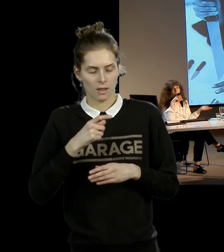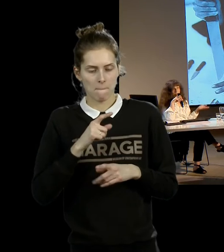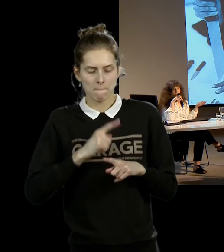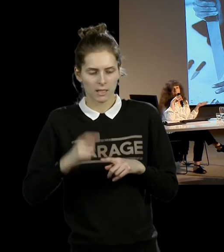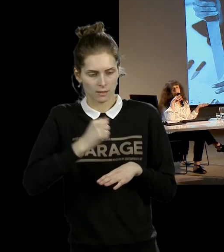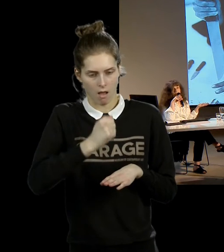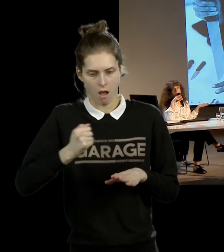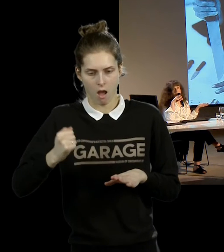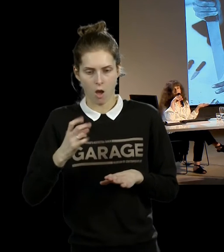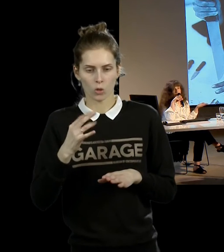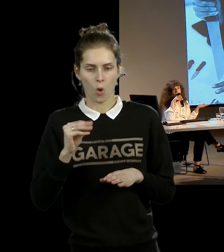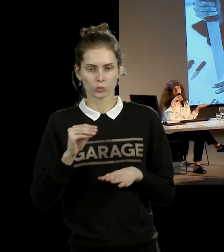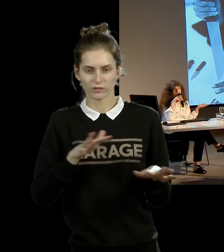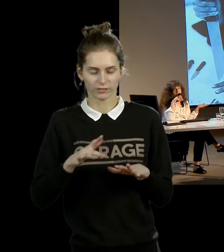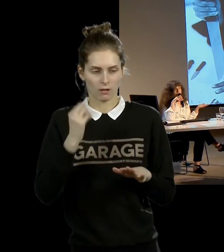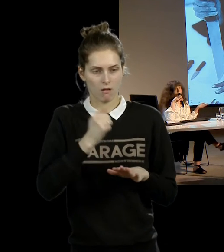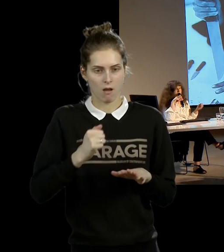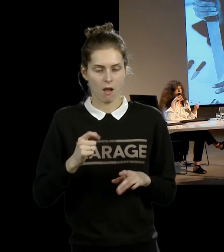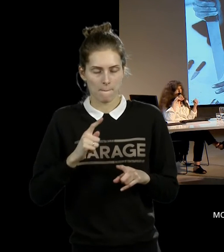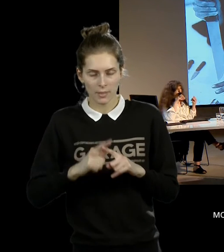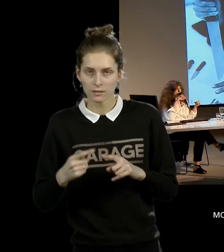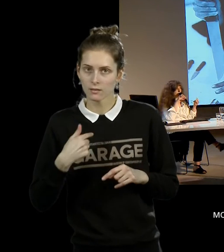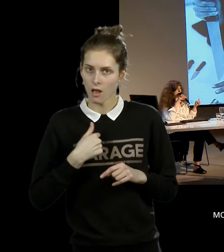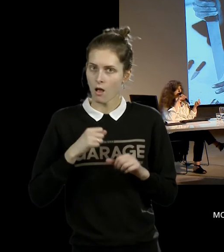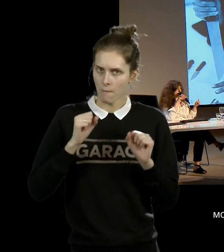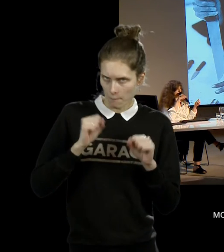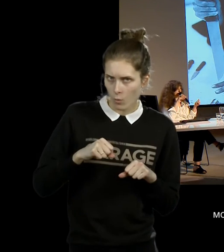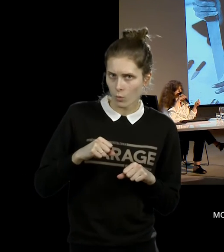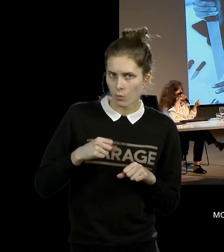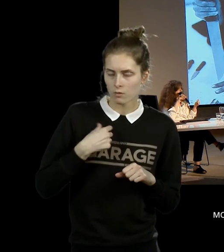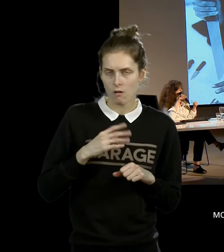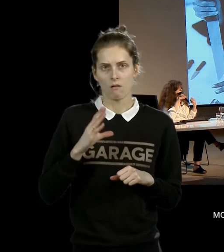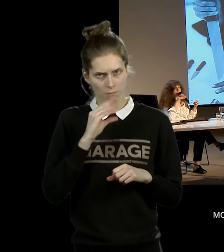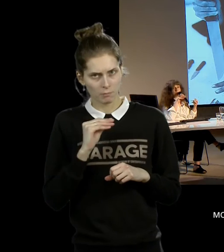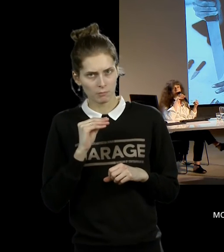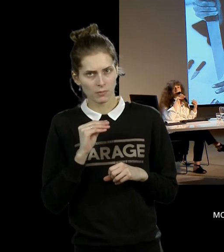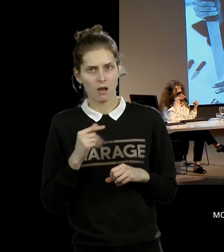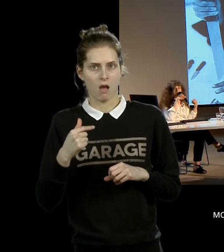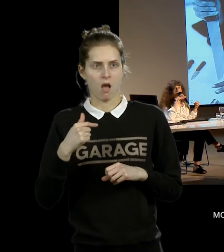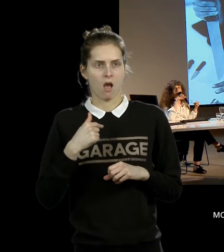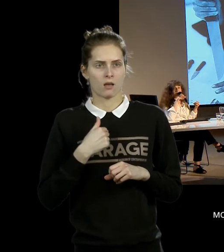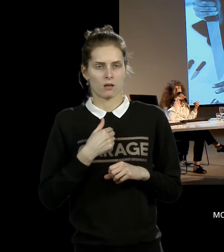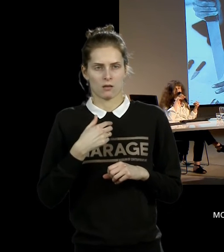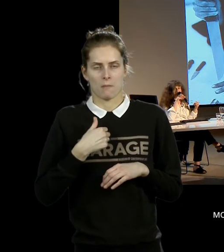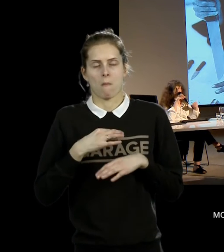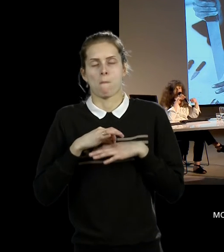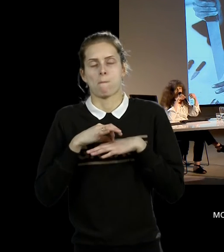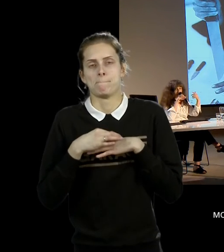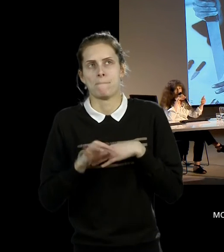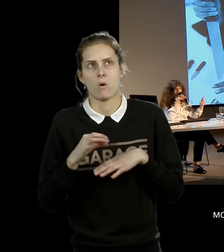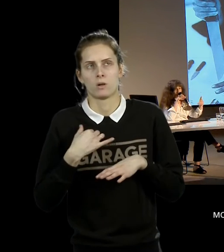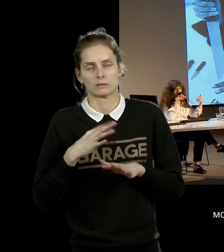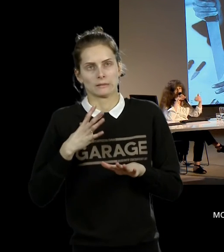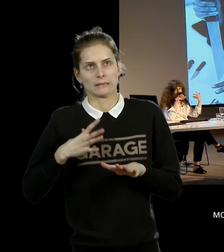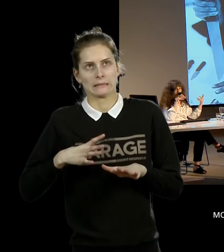это требуется, как требует это играть, блатная игра. Могу ли я выдержать боли, не прекратить испытания, когда